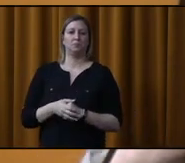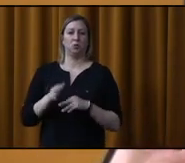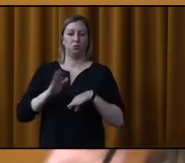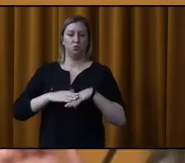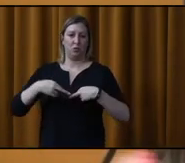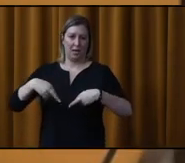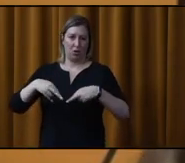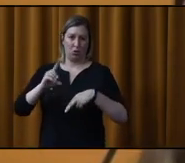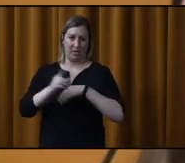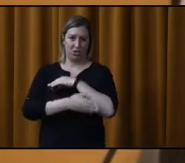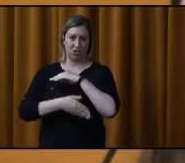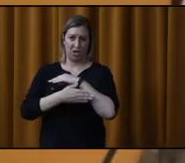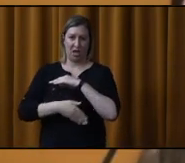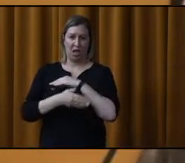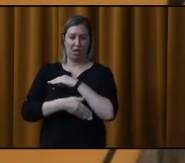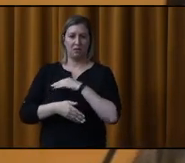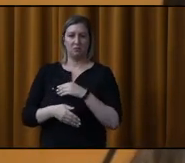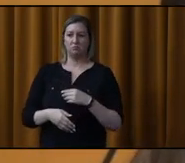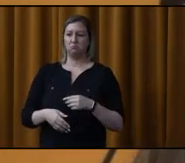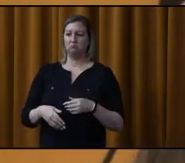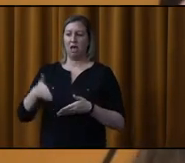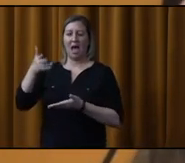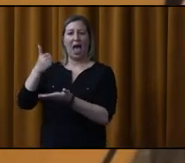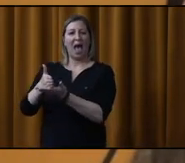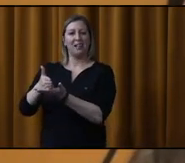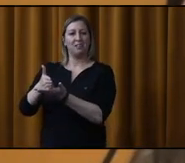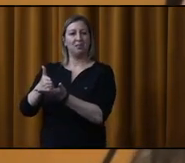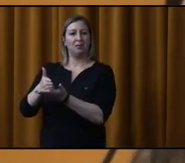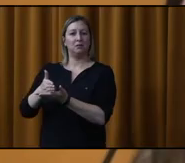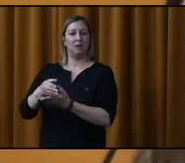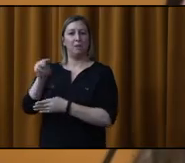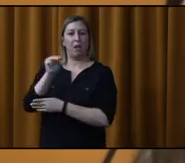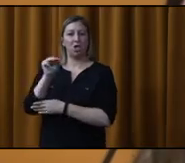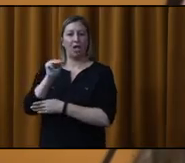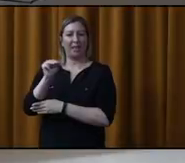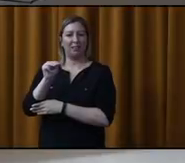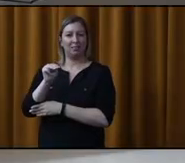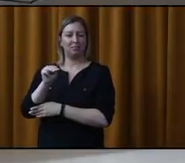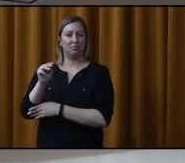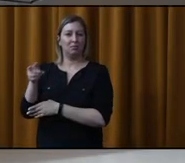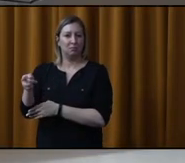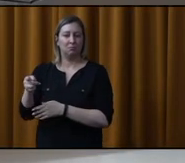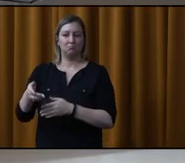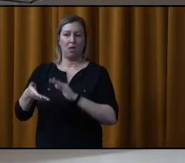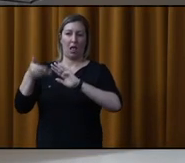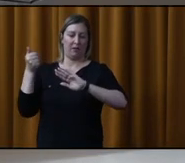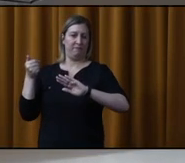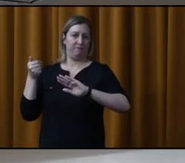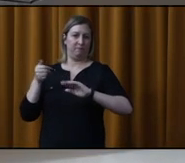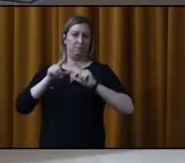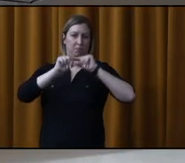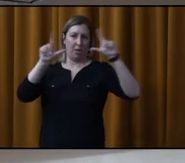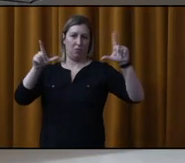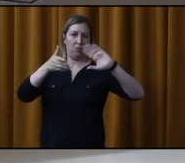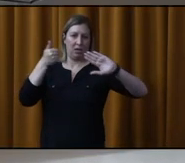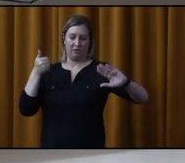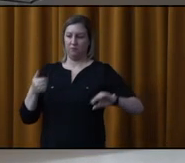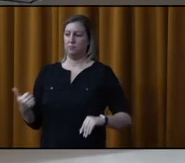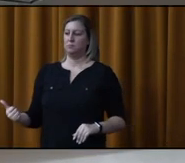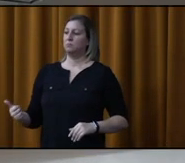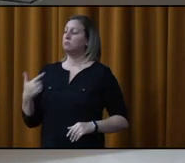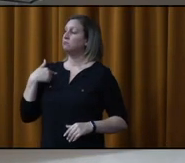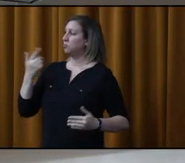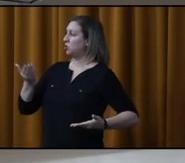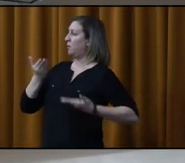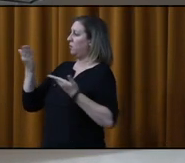rue Deschamps face à la halte Marguerite-Nollet, selon les normes en vigueur. Merci. proposeur et un appuyant. Raymond Mars. J'en fais